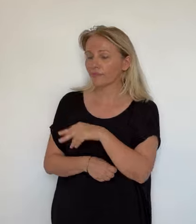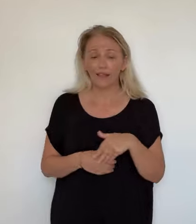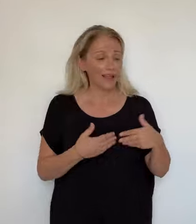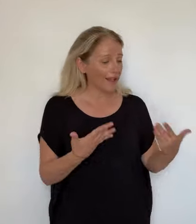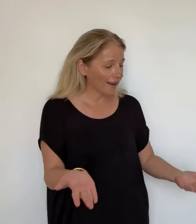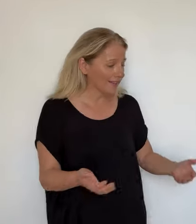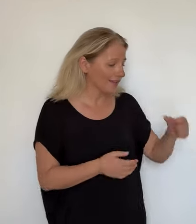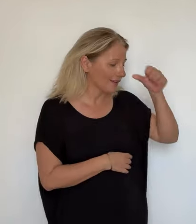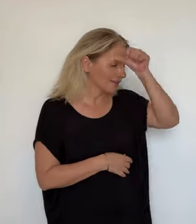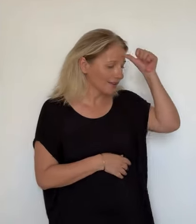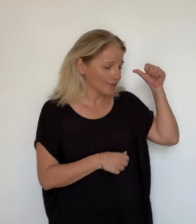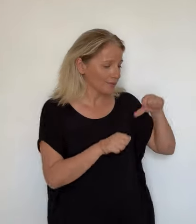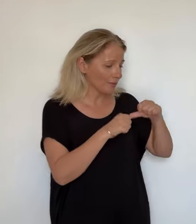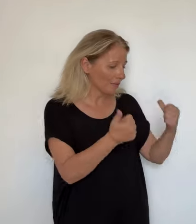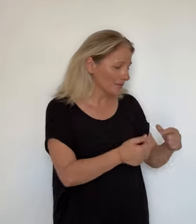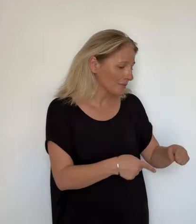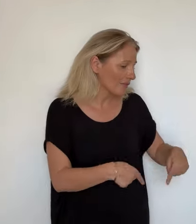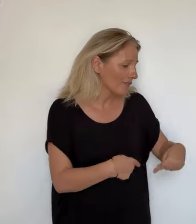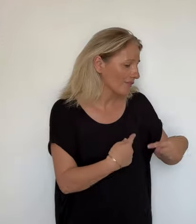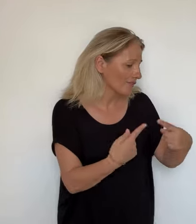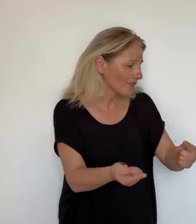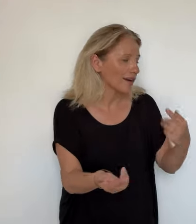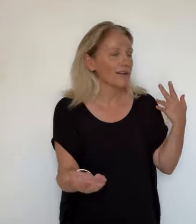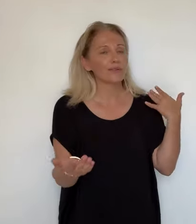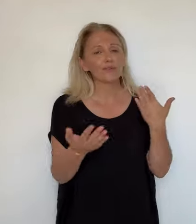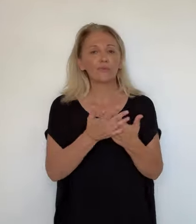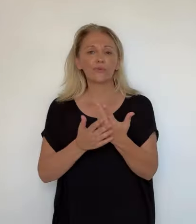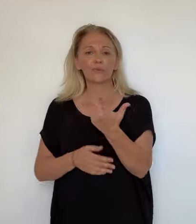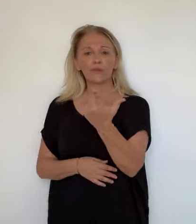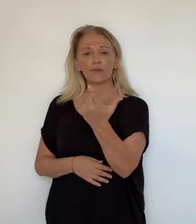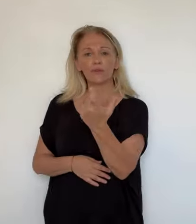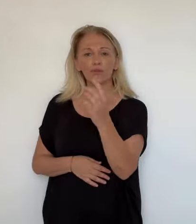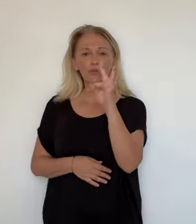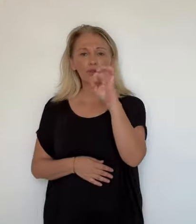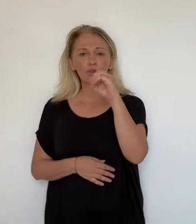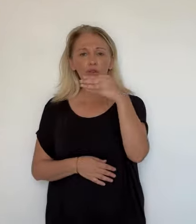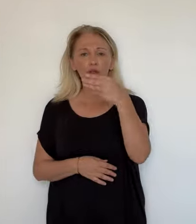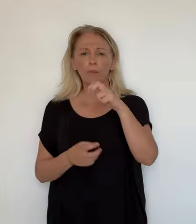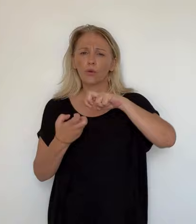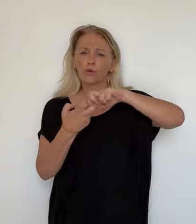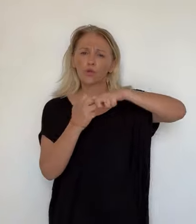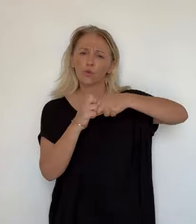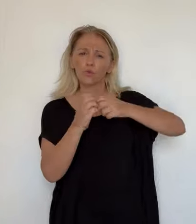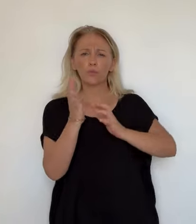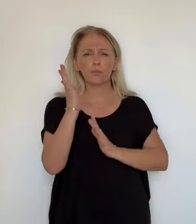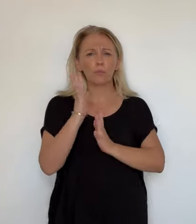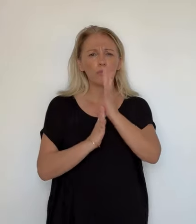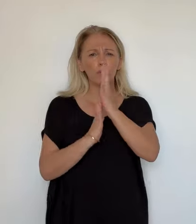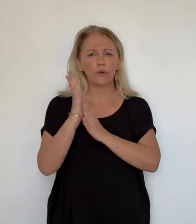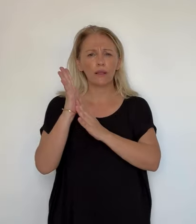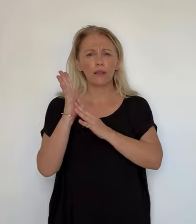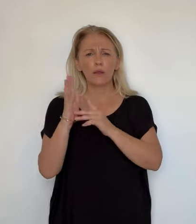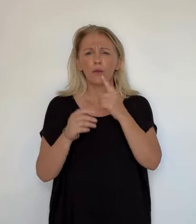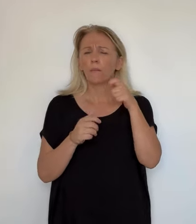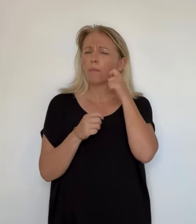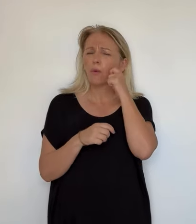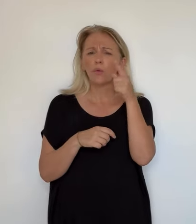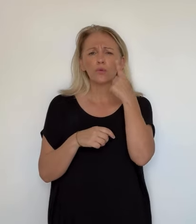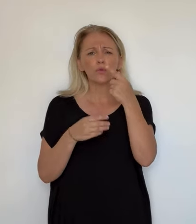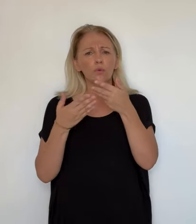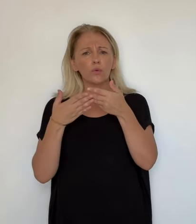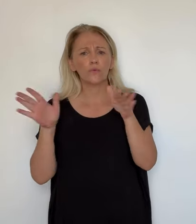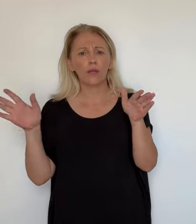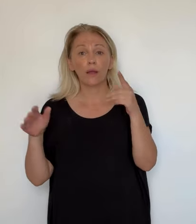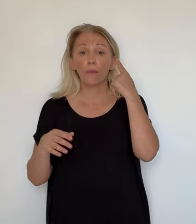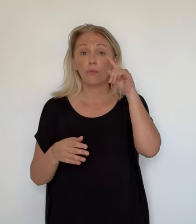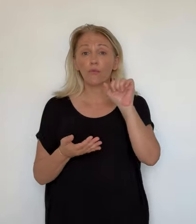bonhomme, on va aller faire le petit pansement. Tom s'est brûlé aux genoux et la plaie est toujours ouverte